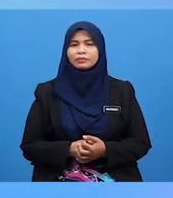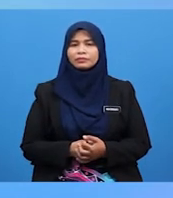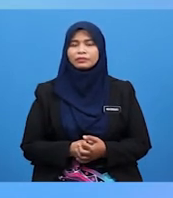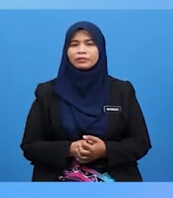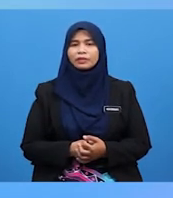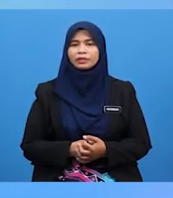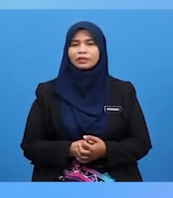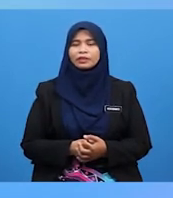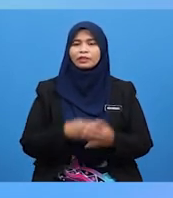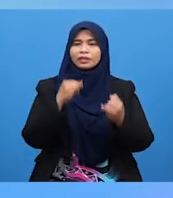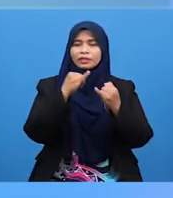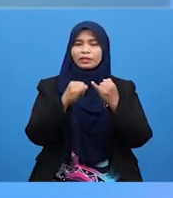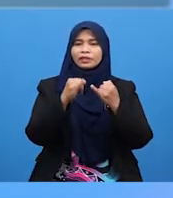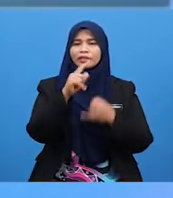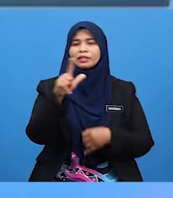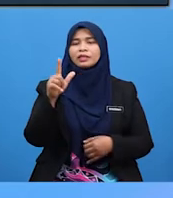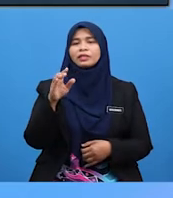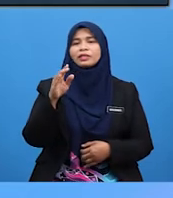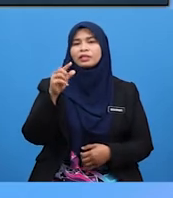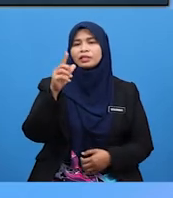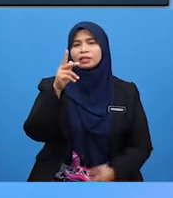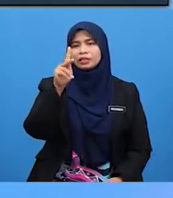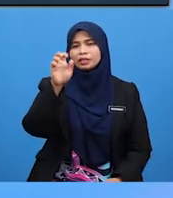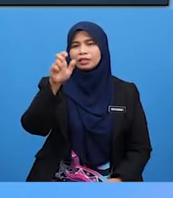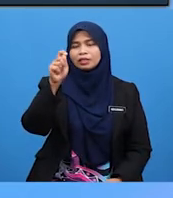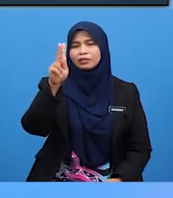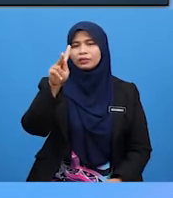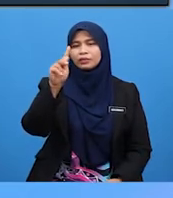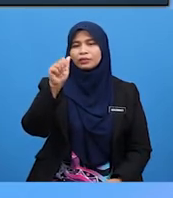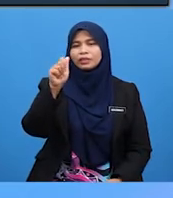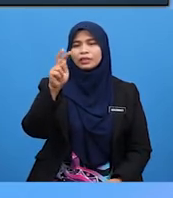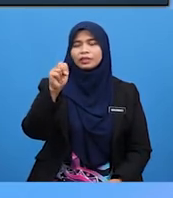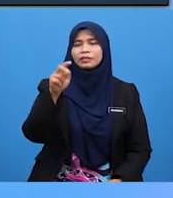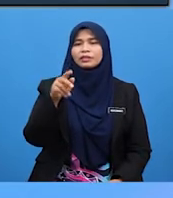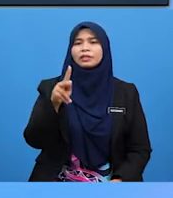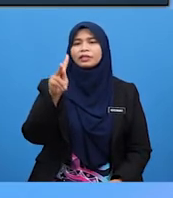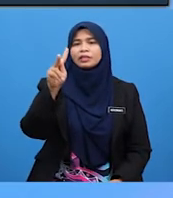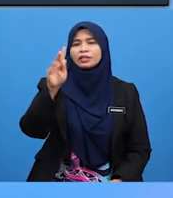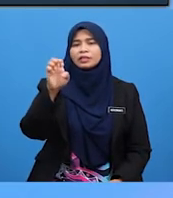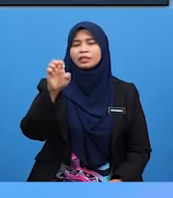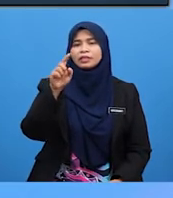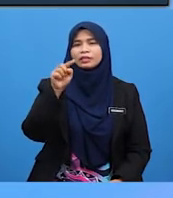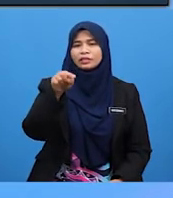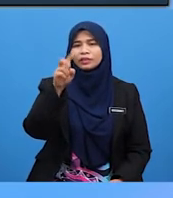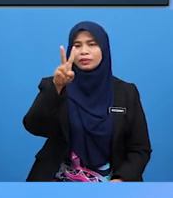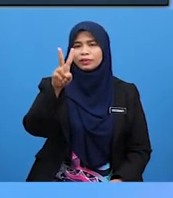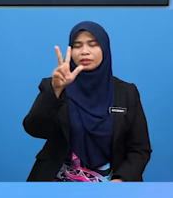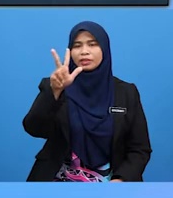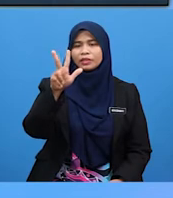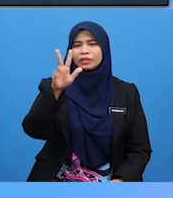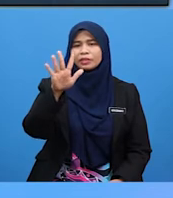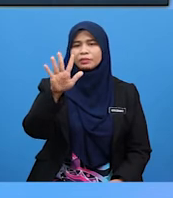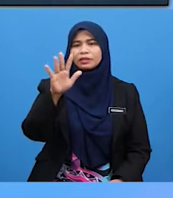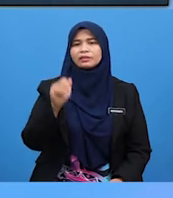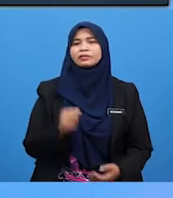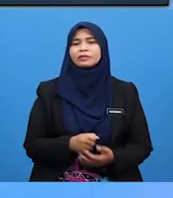Kosa kata yang terakhir adalah ketukan Ke Titik Dua Tiga Lima